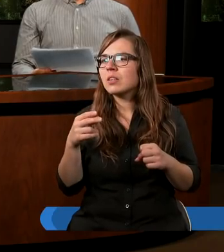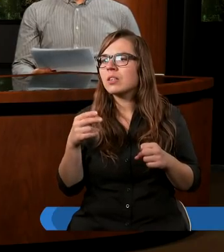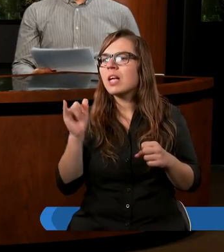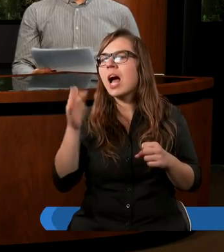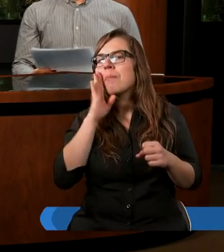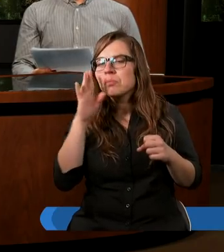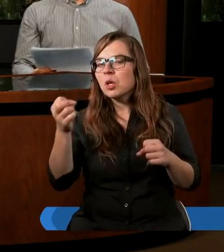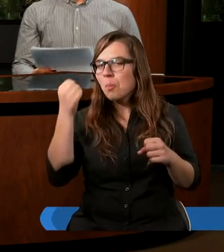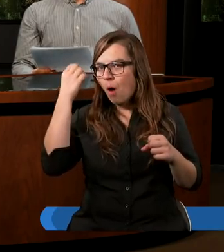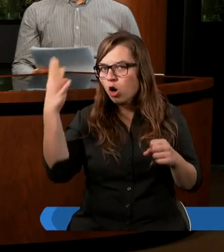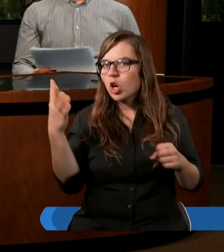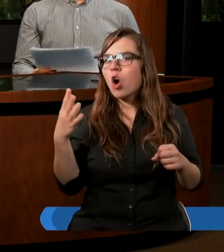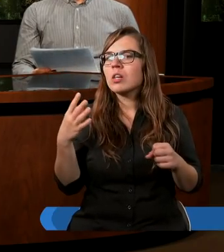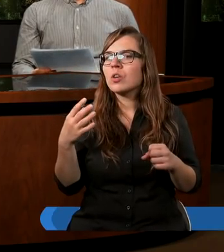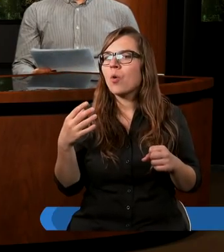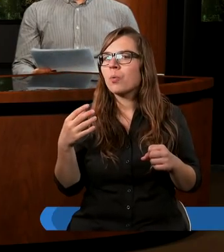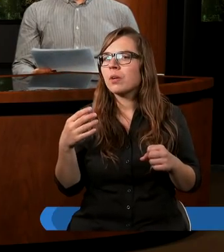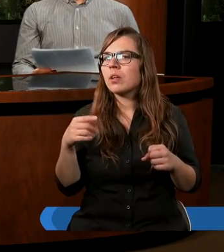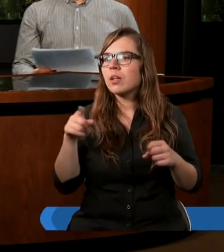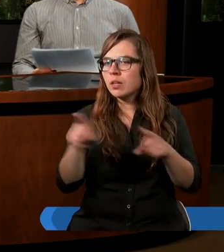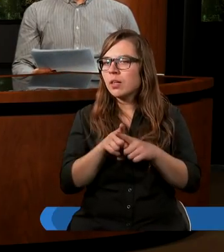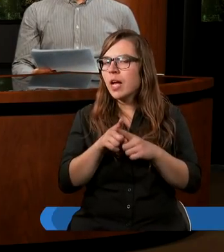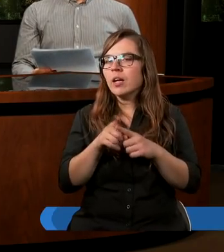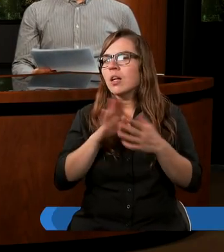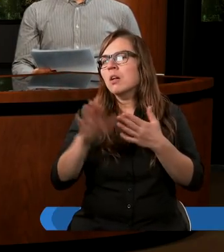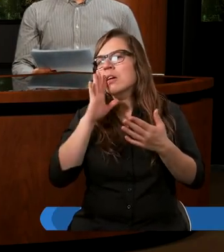wszystkich mądrością, bez wypominania.